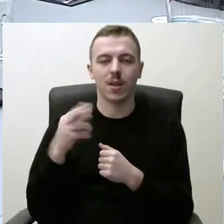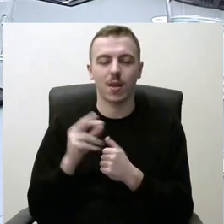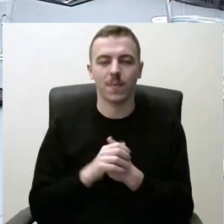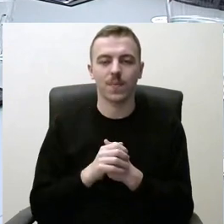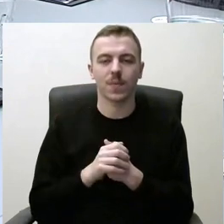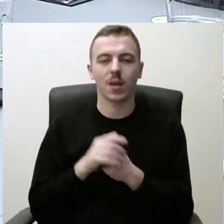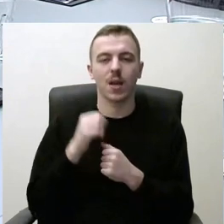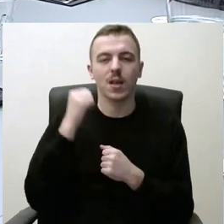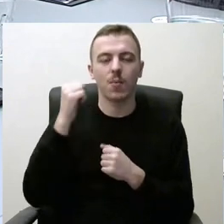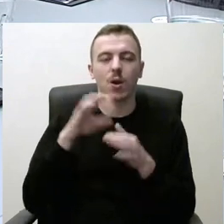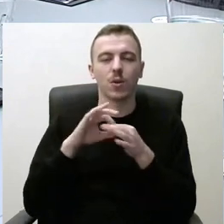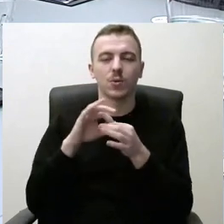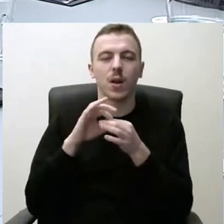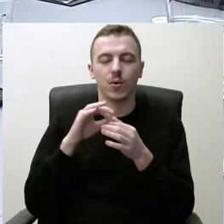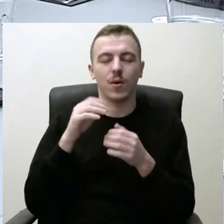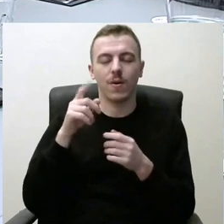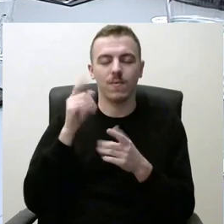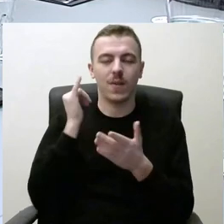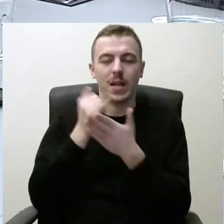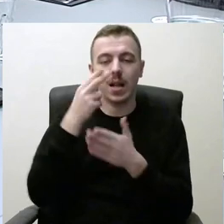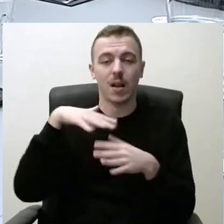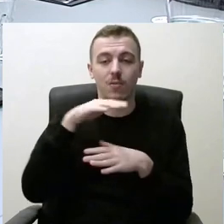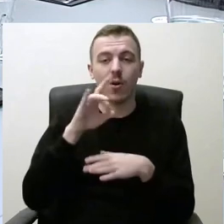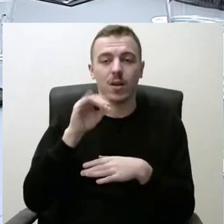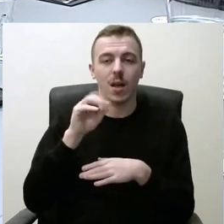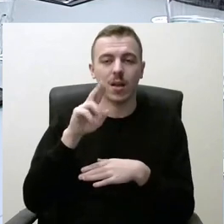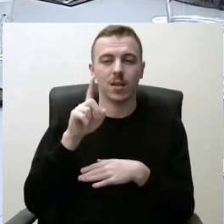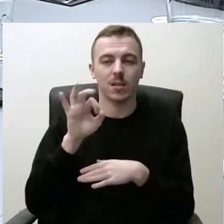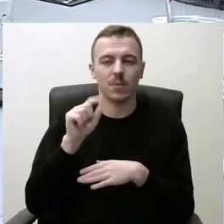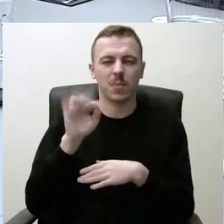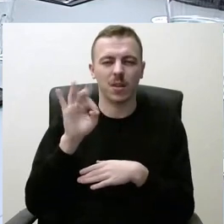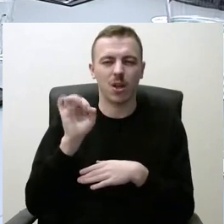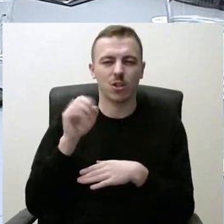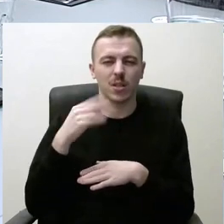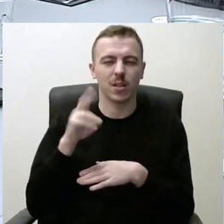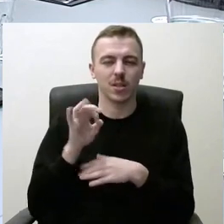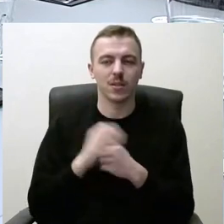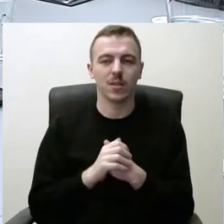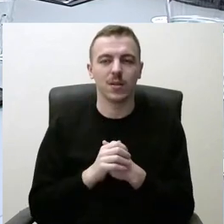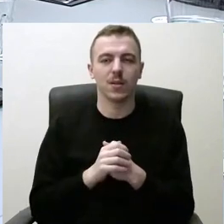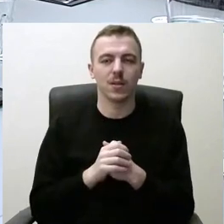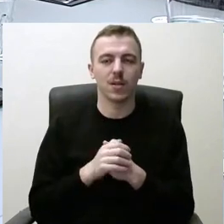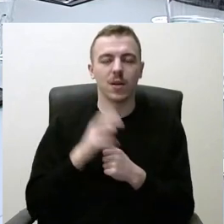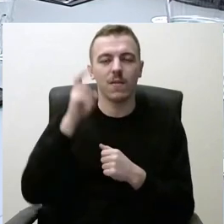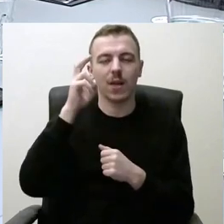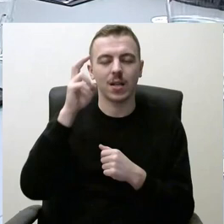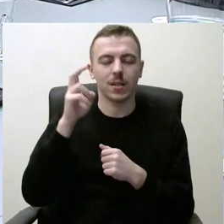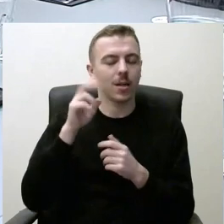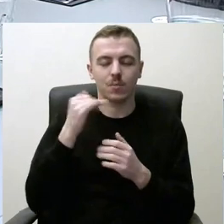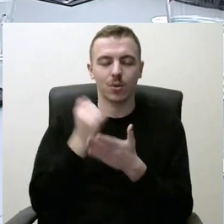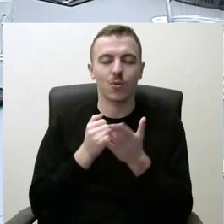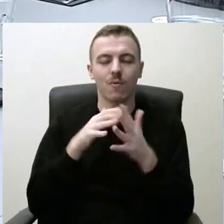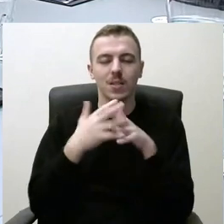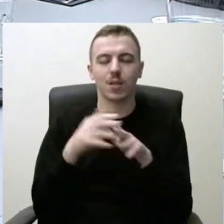Demokratų sąjungai vardan Lietuvos Gerdas Ptašnikas ir valstiečių žaliųjų sąjungai Artūras